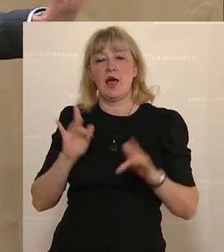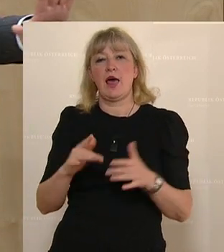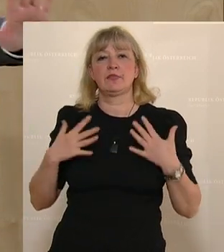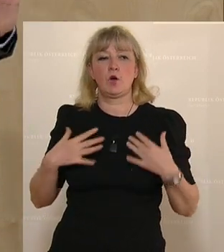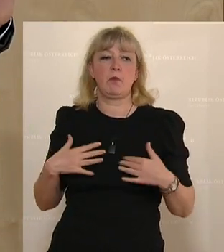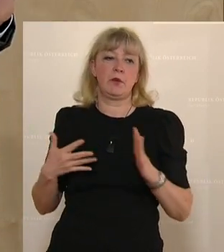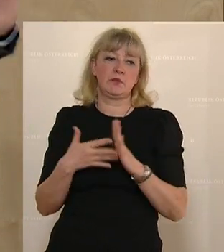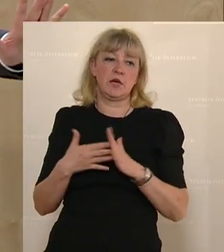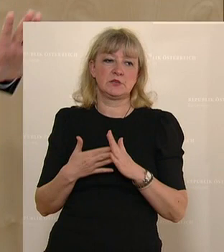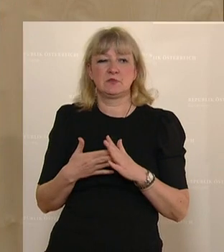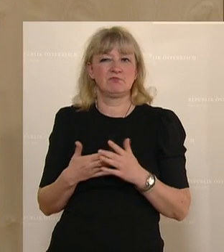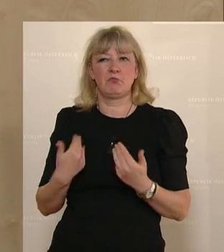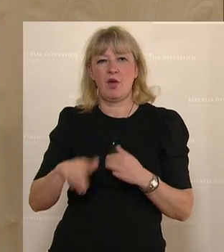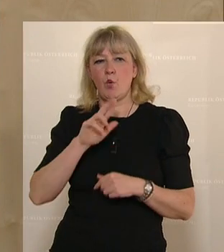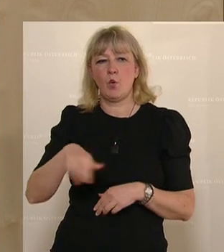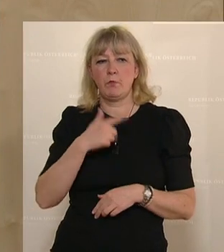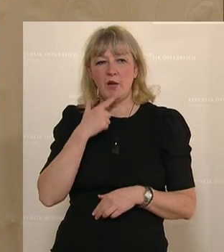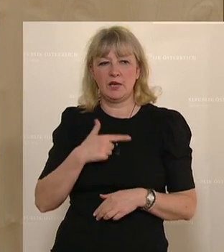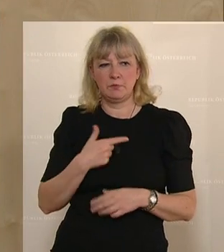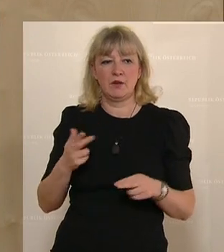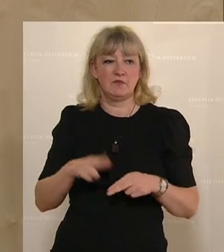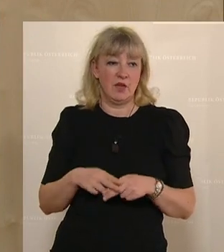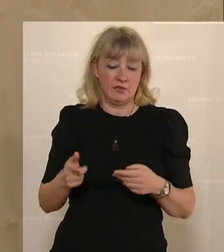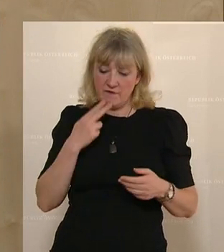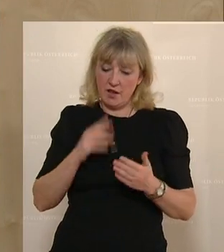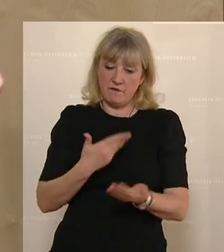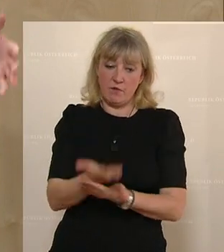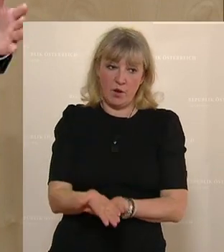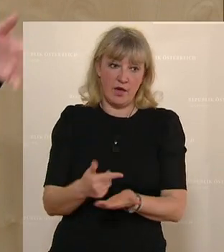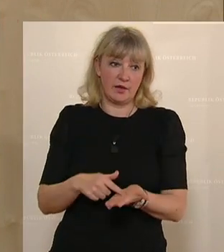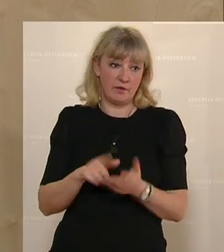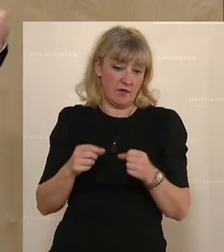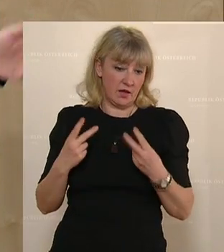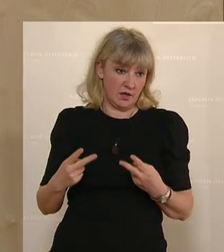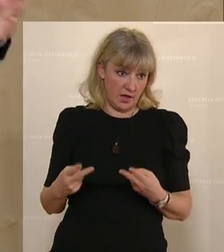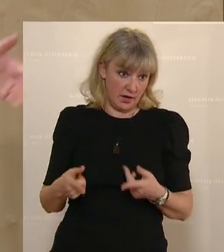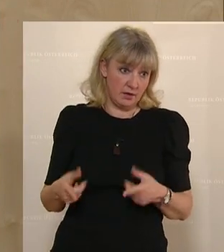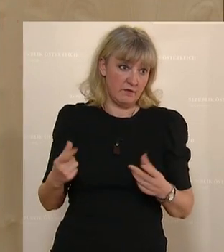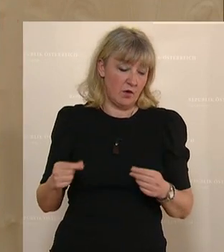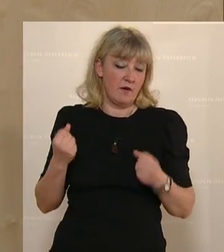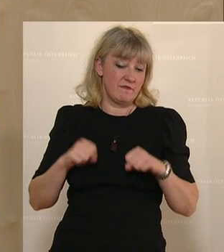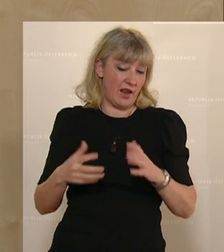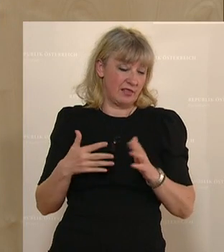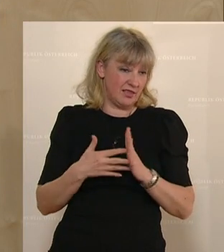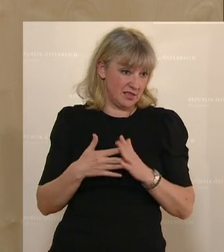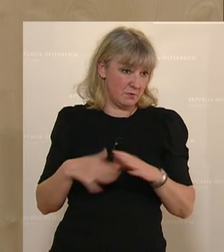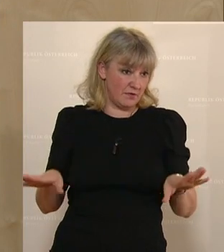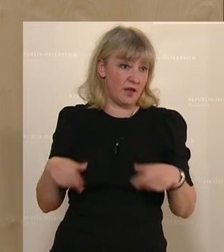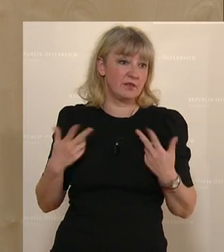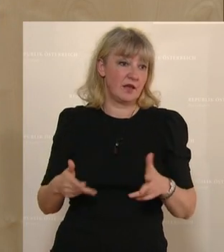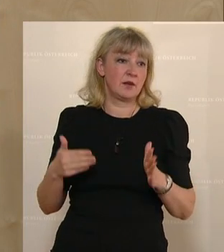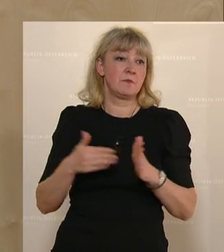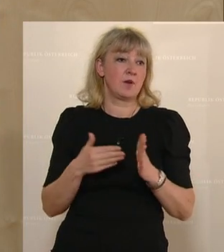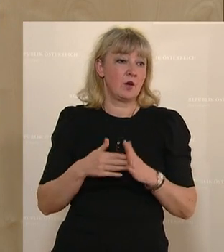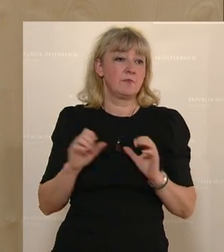Antikörpertests sind eher unbeliebt. Und wenn man einen vorlegen will, der dann auch gilt, um vom Freitesten zu befreien, dann braucht